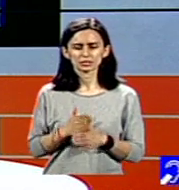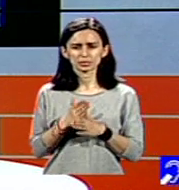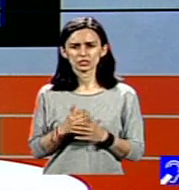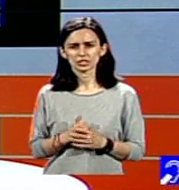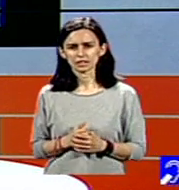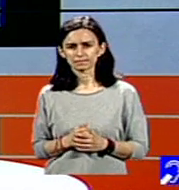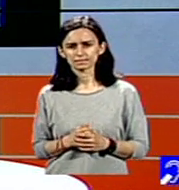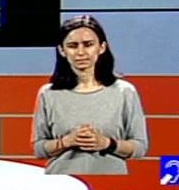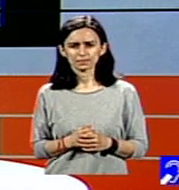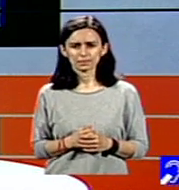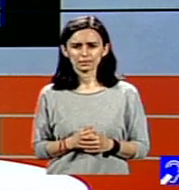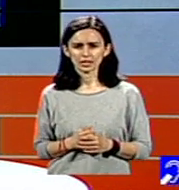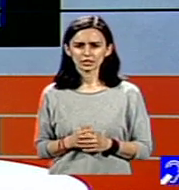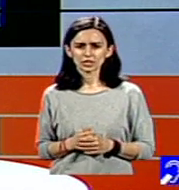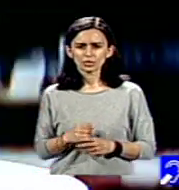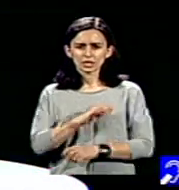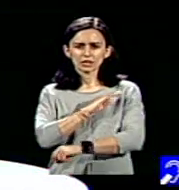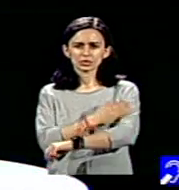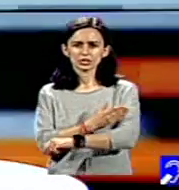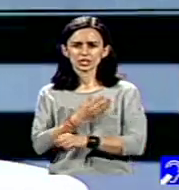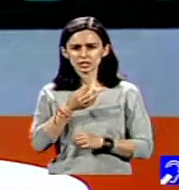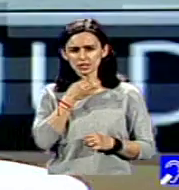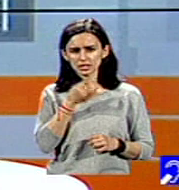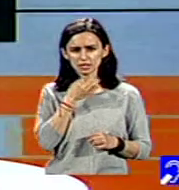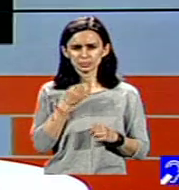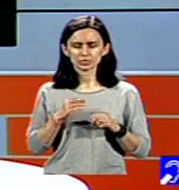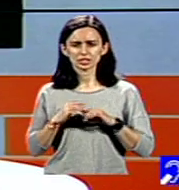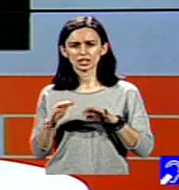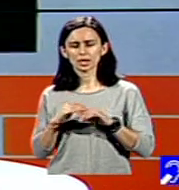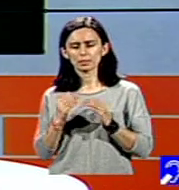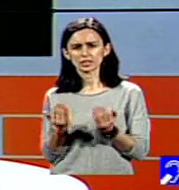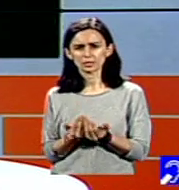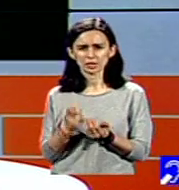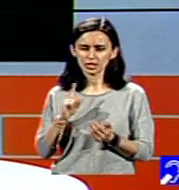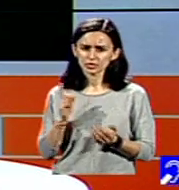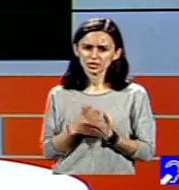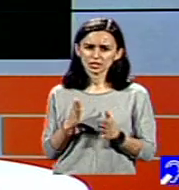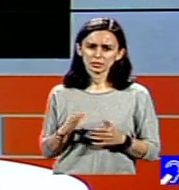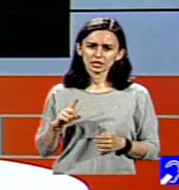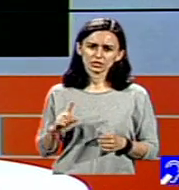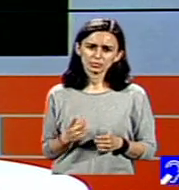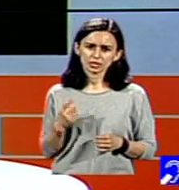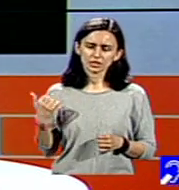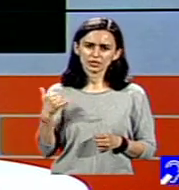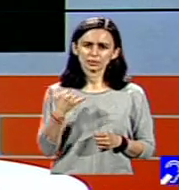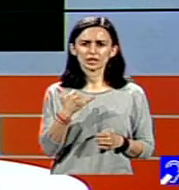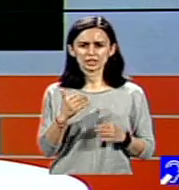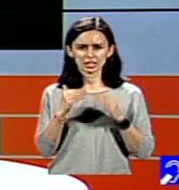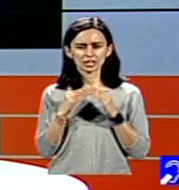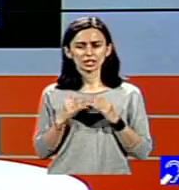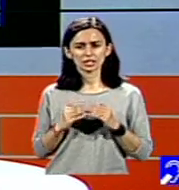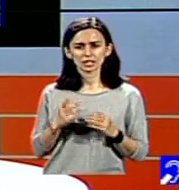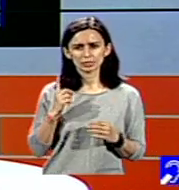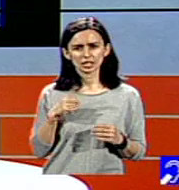acest răgaț, pentru că, nu știu, autoritățile ne spun că pandemia încă n-a trecut și poate că mai vin valuri, dar parcă acum suntem